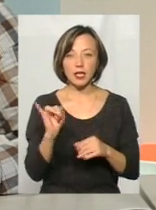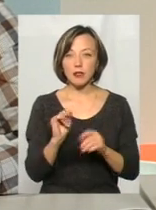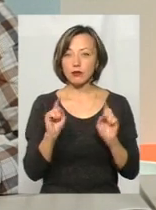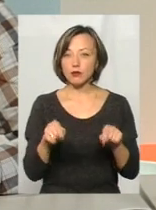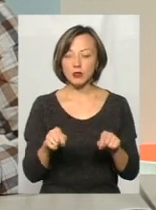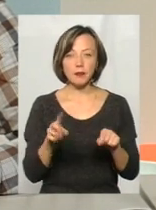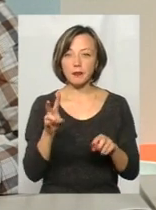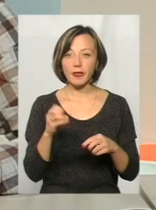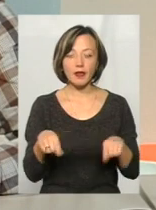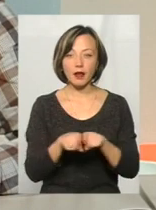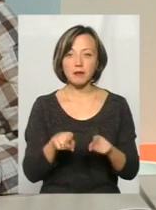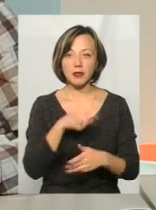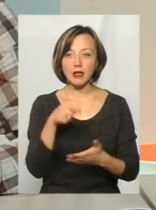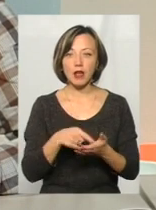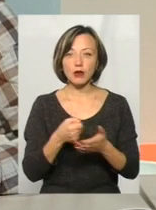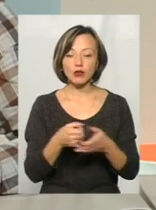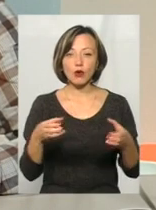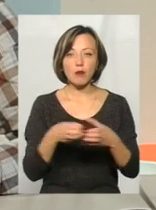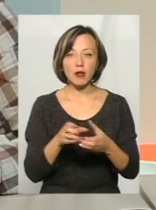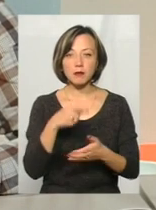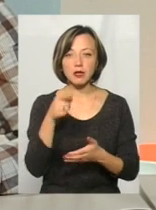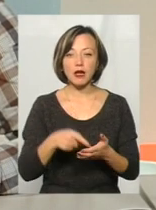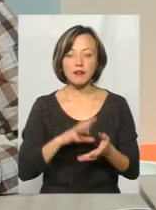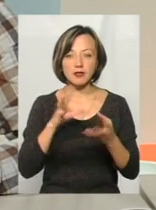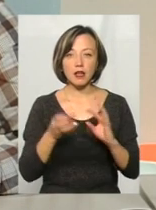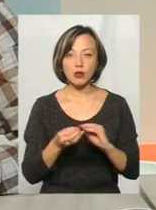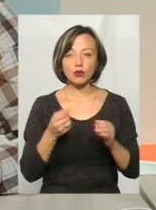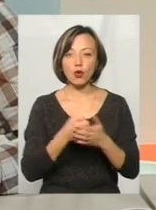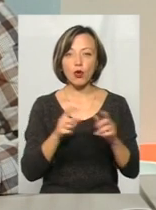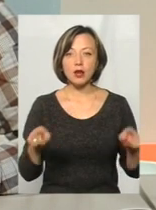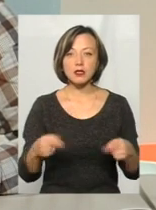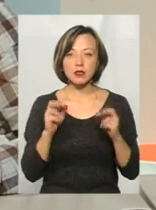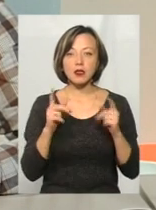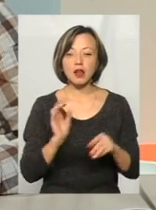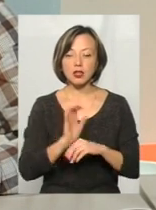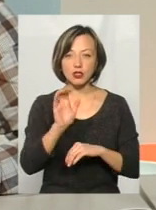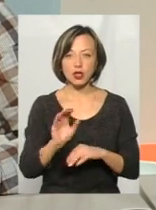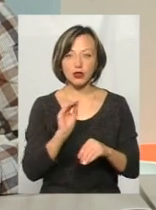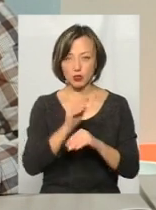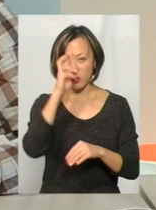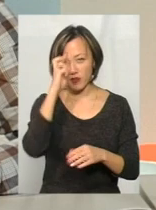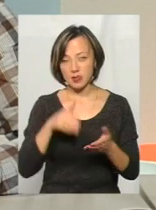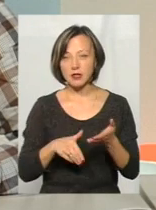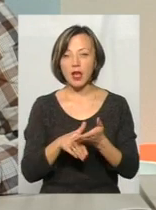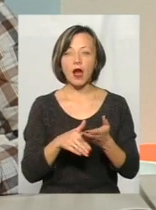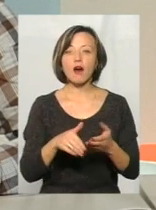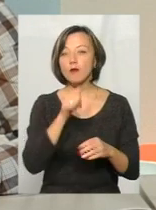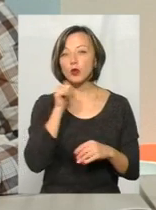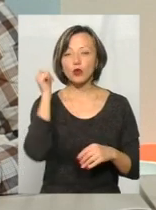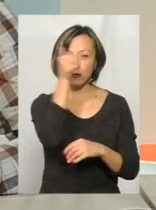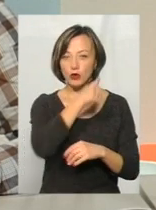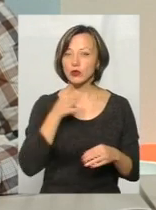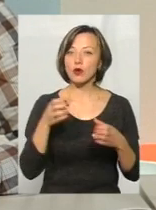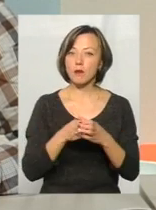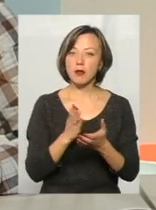тут не стільки питання до громади, скільки питання взагалі до організації того, як надійшла ця субвенція. Більш ніж впевнений, в минулому році